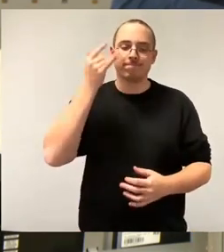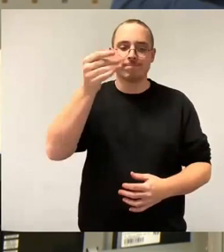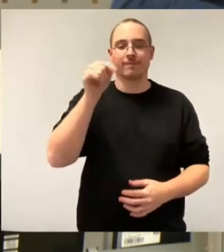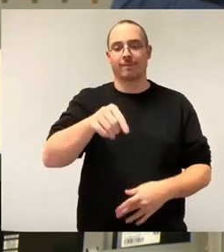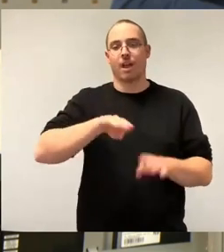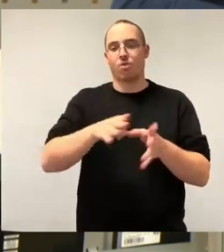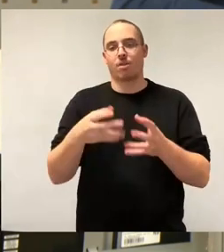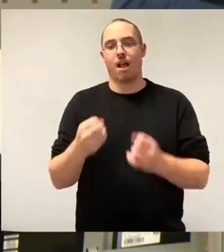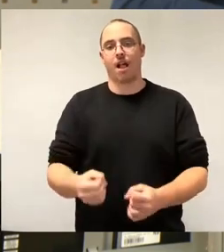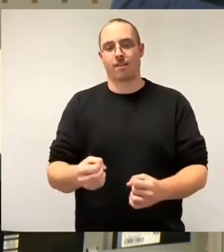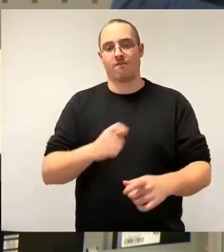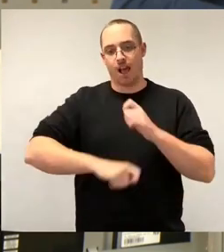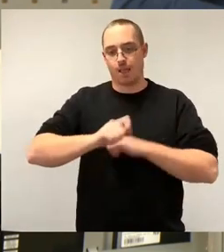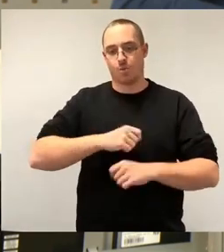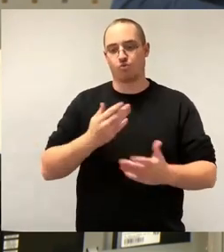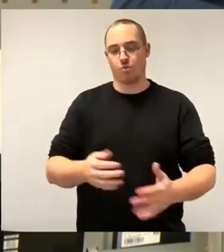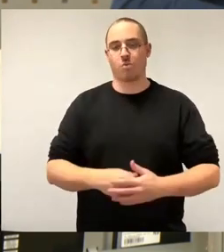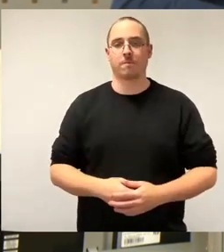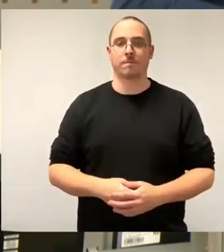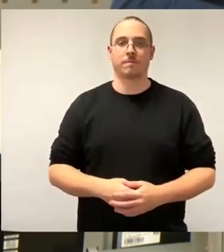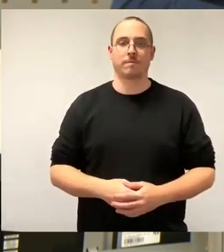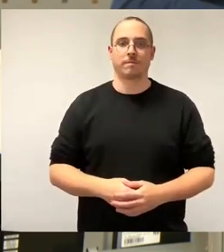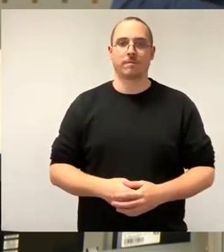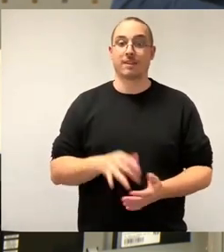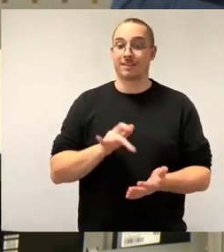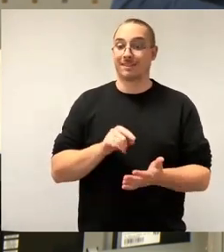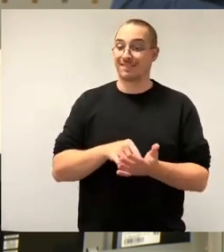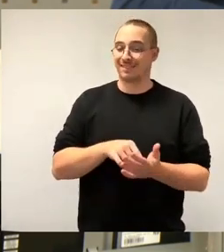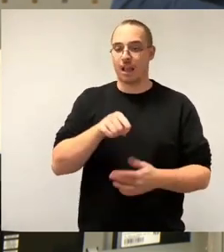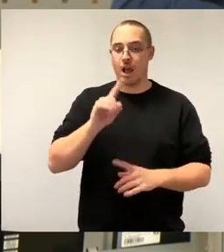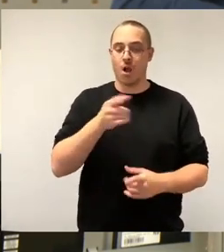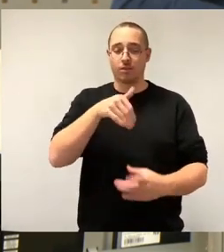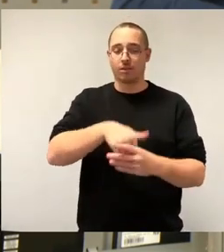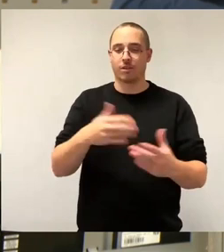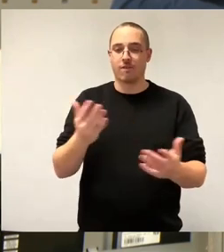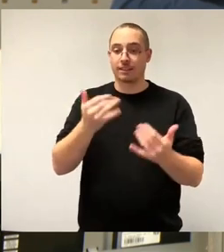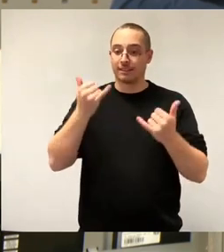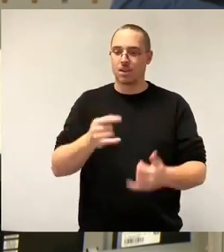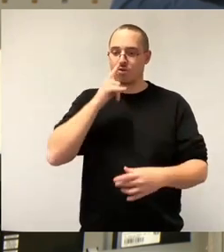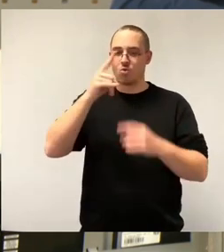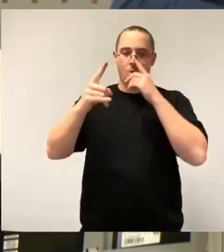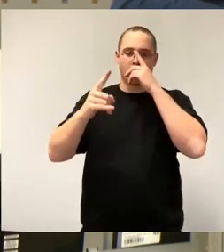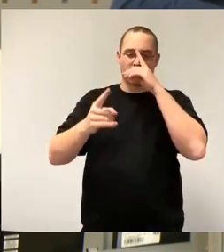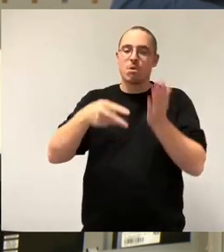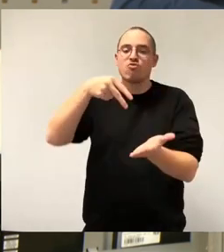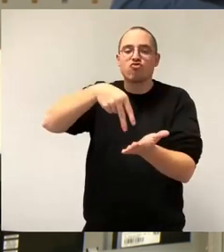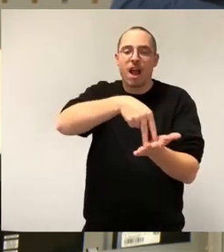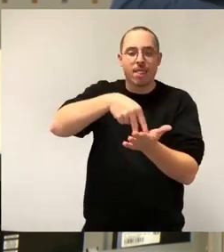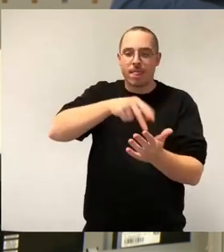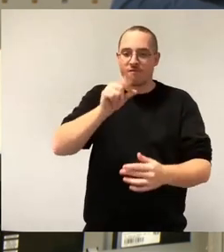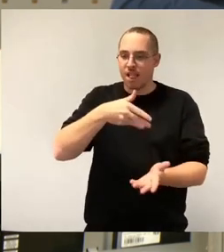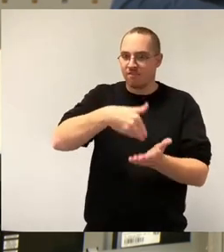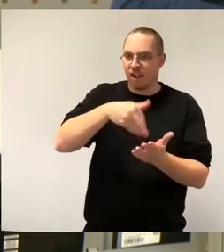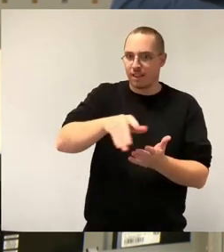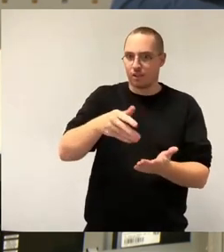oder begeben wir uns tatsächlich auch auf den Weg, die nächsten Schritte auch auszufinanzieren. Die Konzepte der DVB liegen auf dem Tisch. Ich nenne nur das Stichwort Busnetz